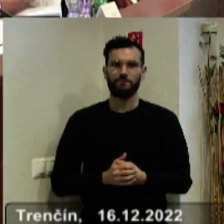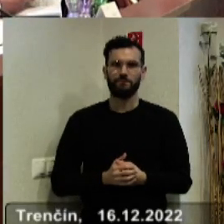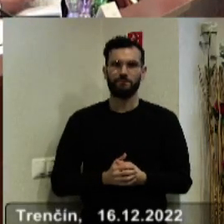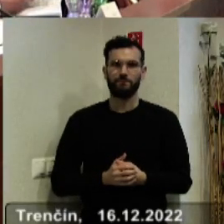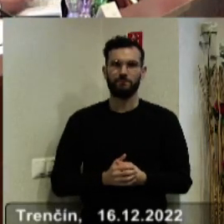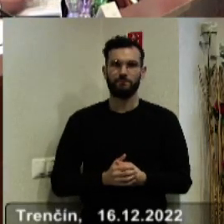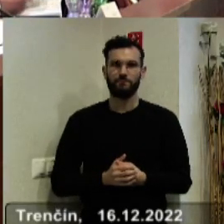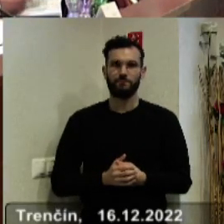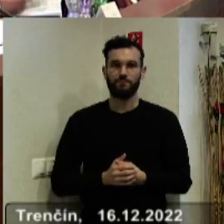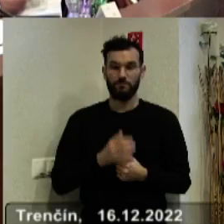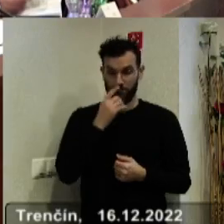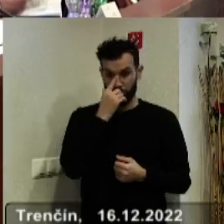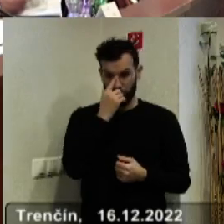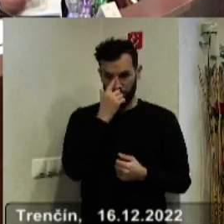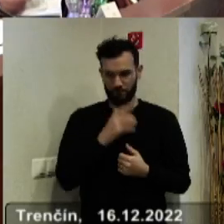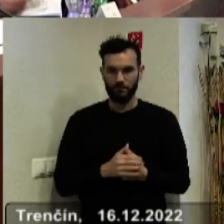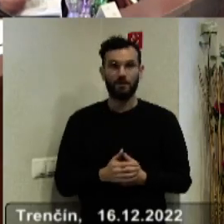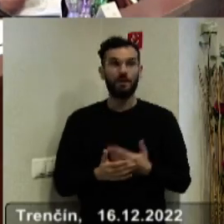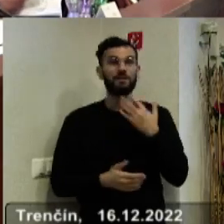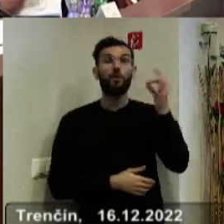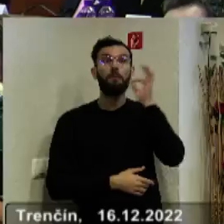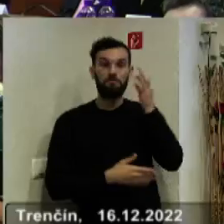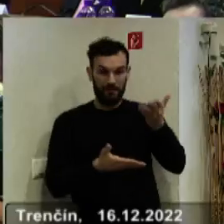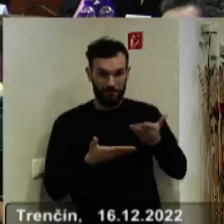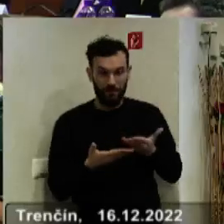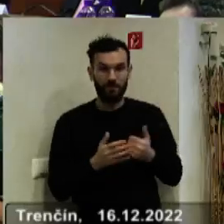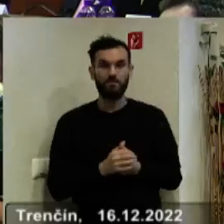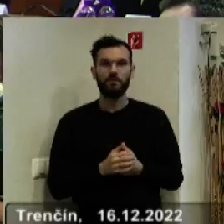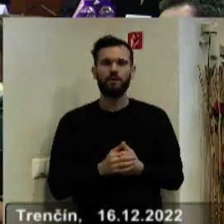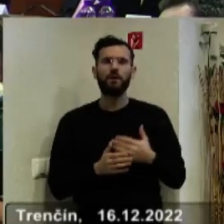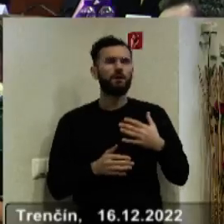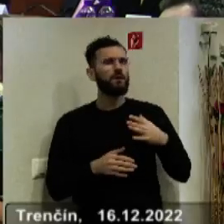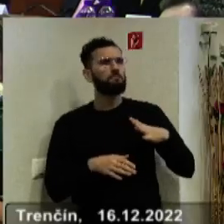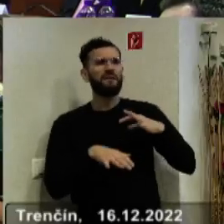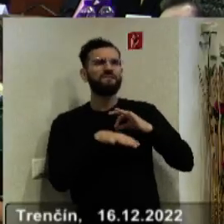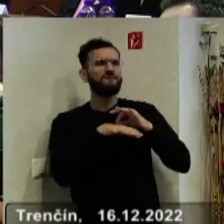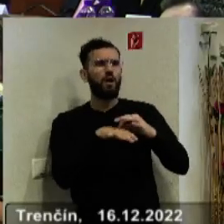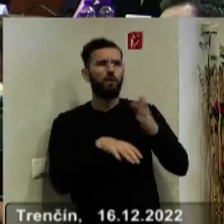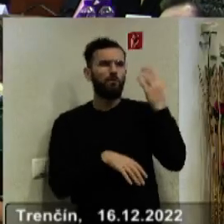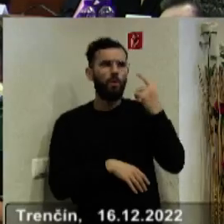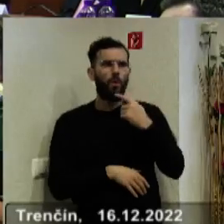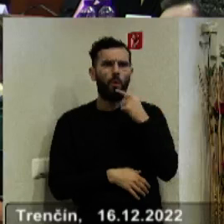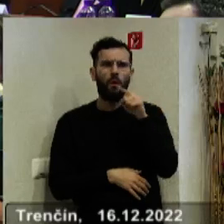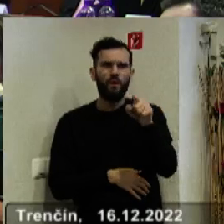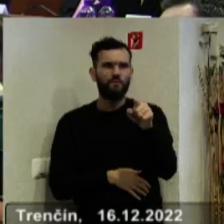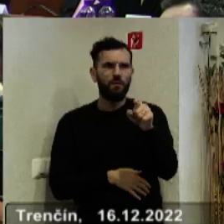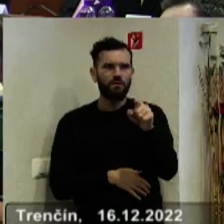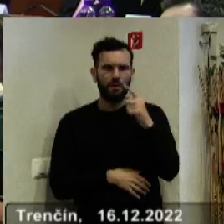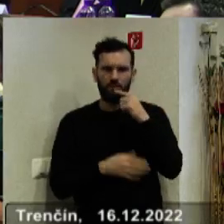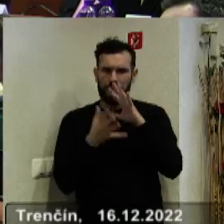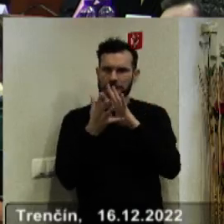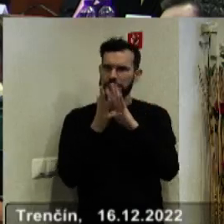Ríšoták, nech sa páči. Ďakujem pekne za slovo, pán predseda. Pani vedúca, som zachytil také slovičko, tam si spomínala, že